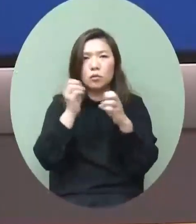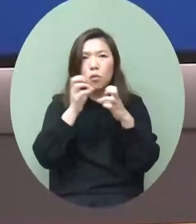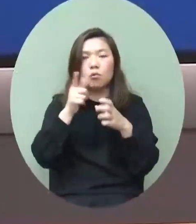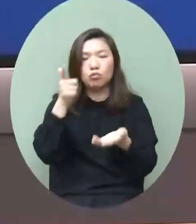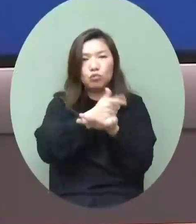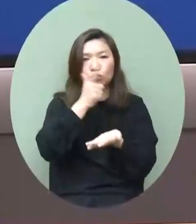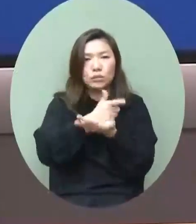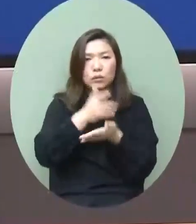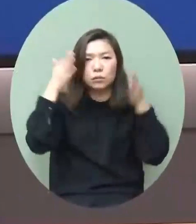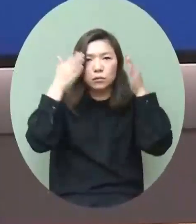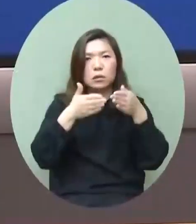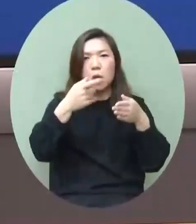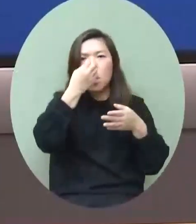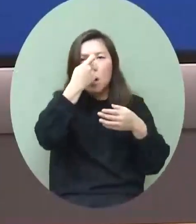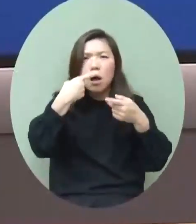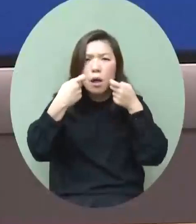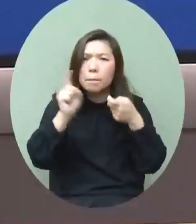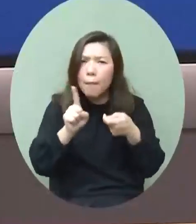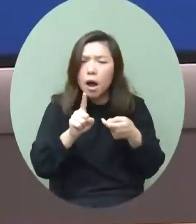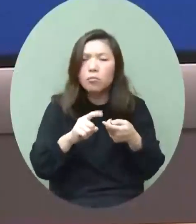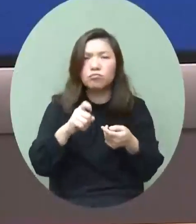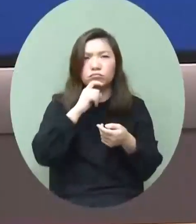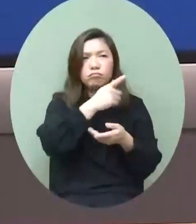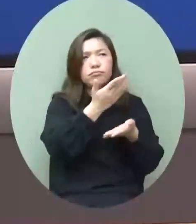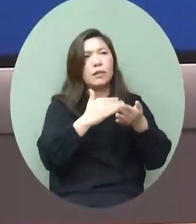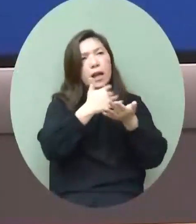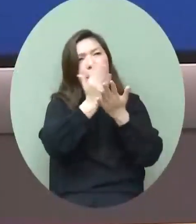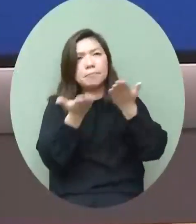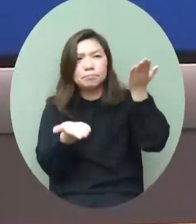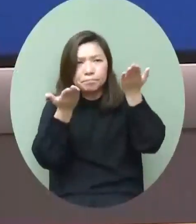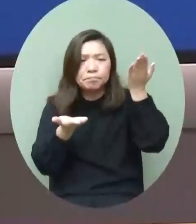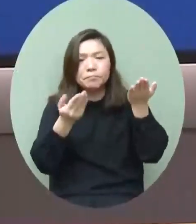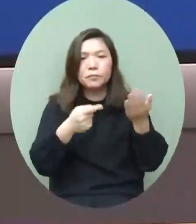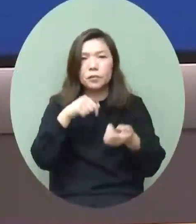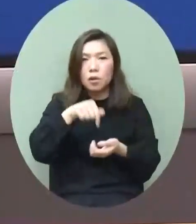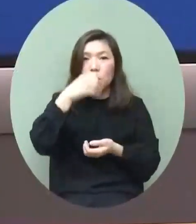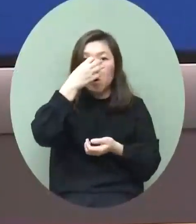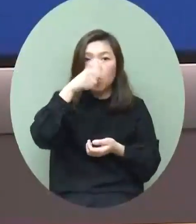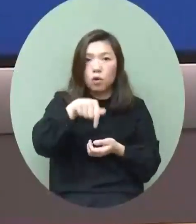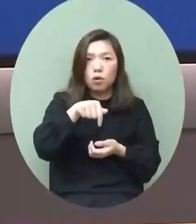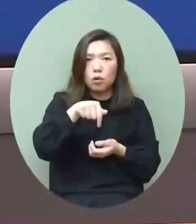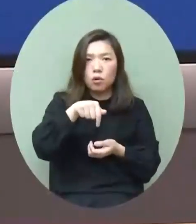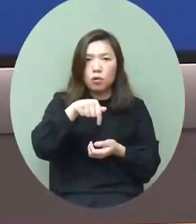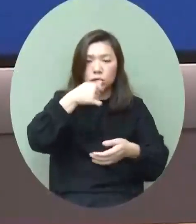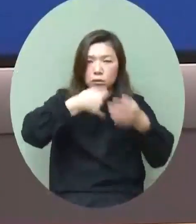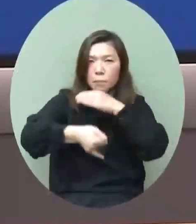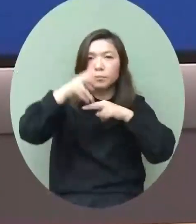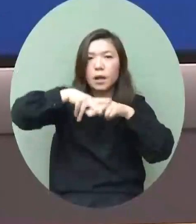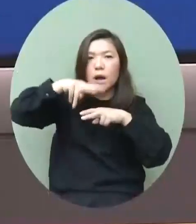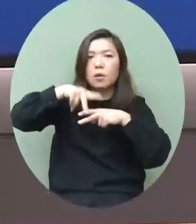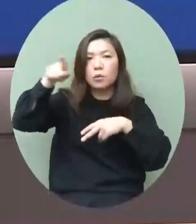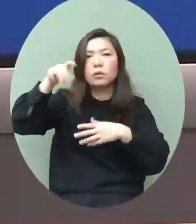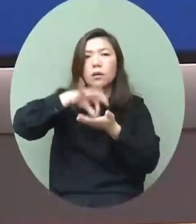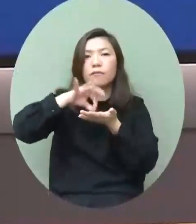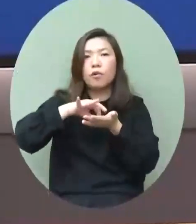重視香港的吸引力相對於其他的地方就是它是一個進入內地市場